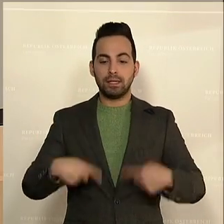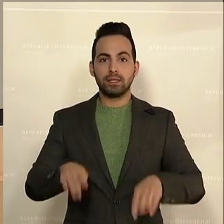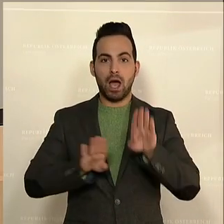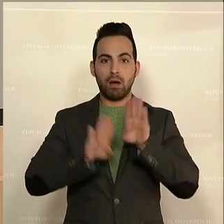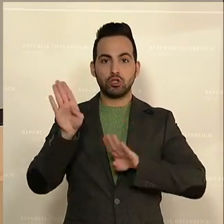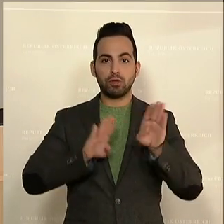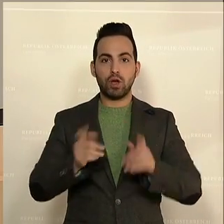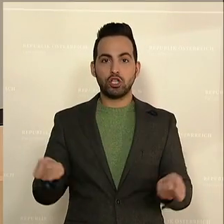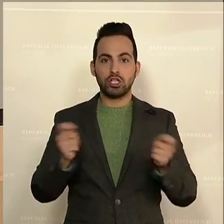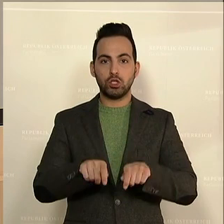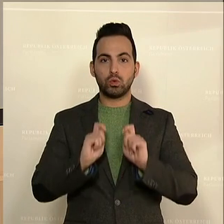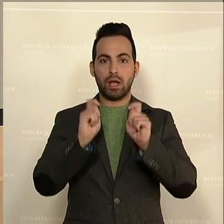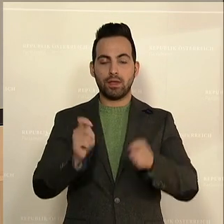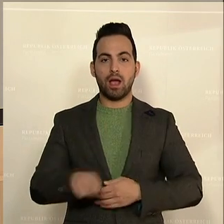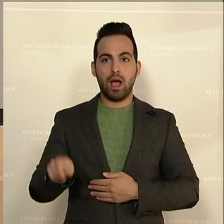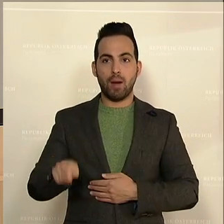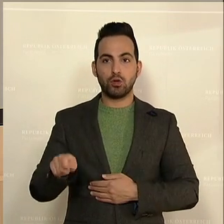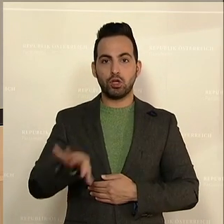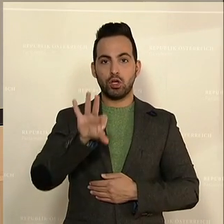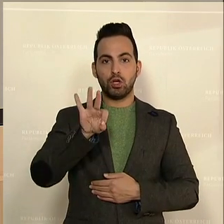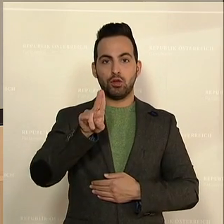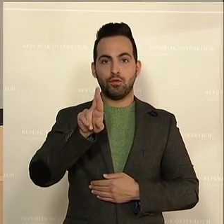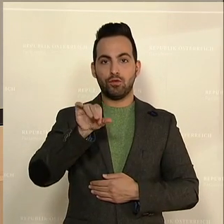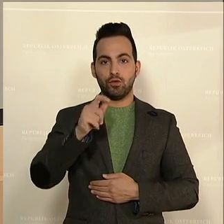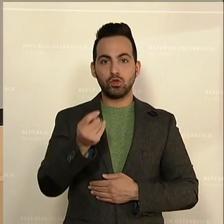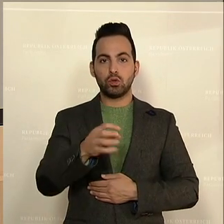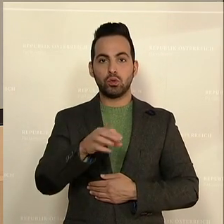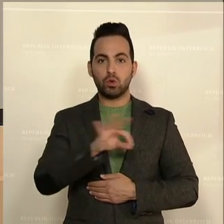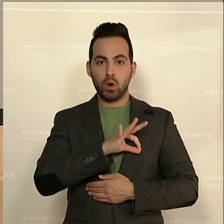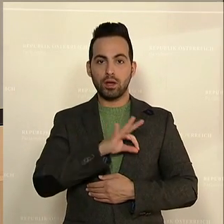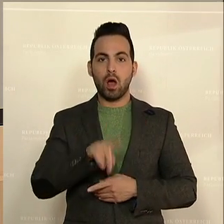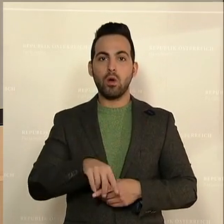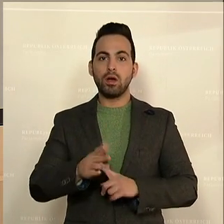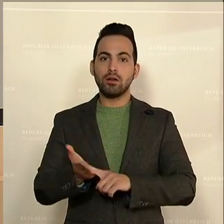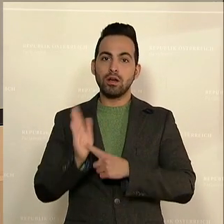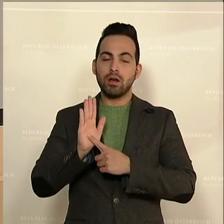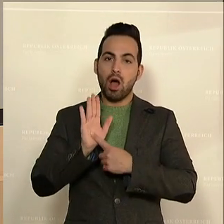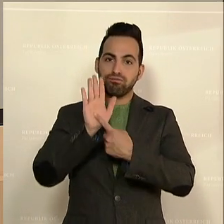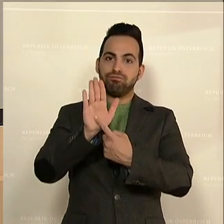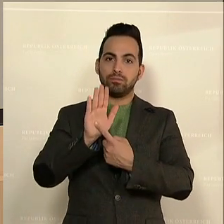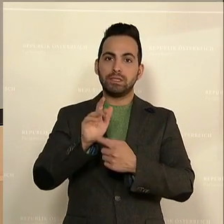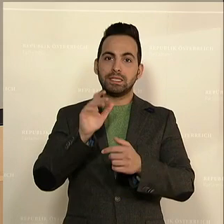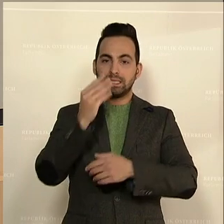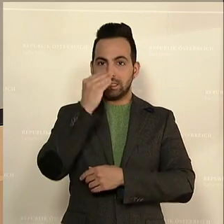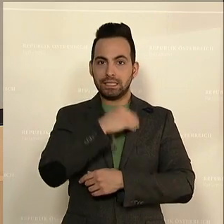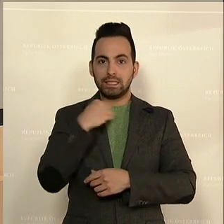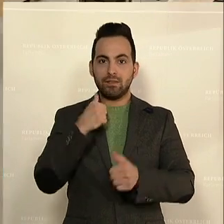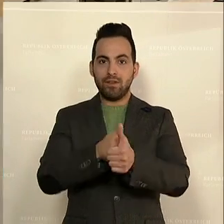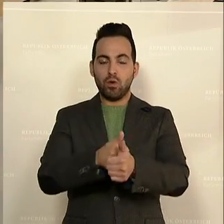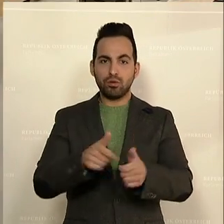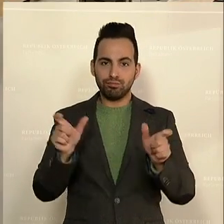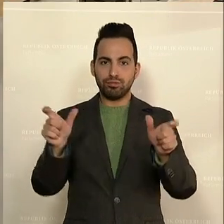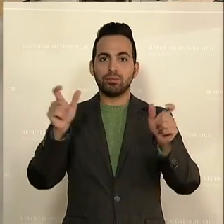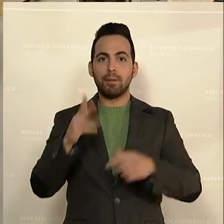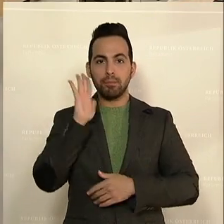Abstimmung über den Entschließungsantrag der Abgeordneten Fürst, Kollegen, Kollegen betreffend Auftreten gegen Christen verfolgen. Ich bitte die Damen und Herren, die dafür